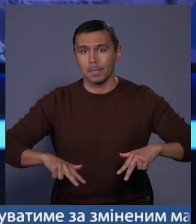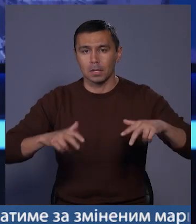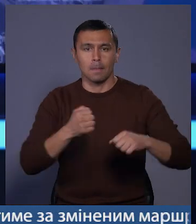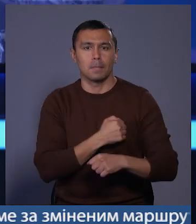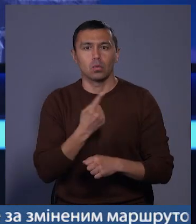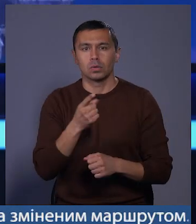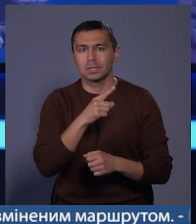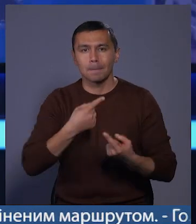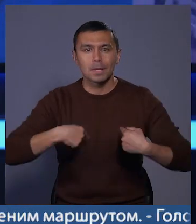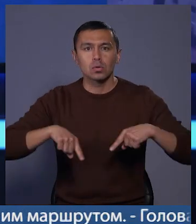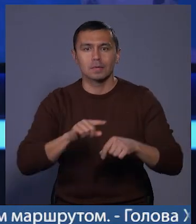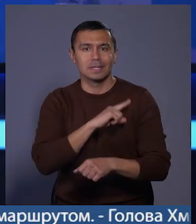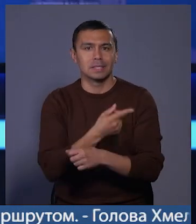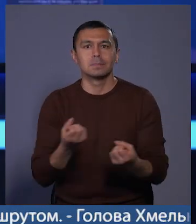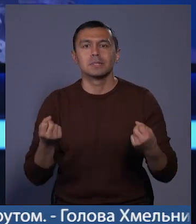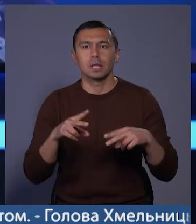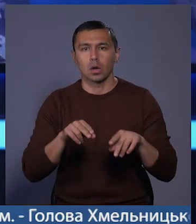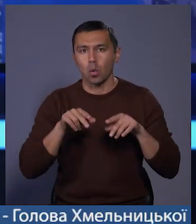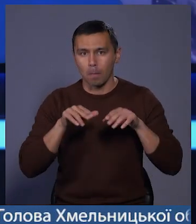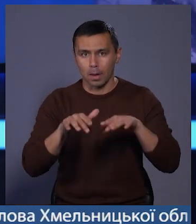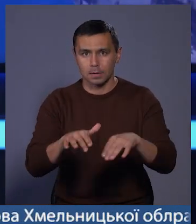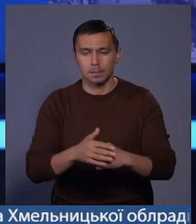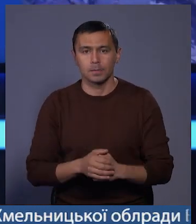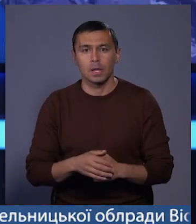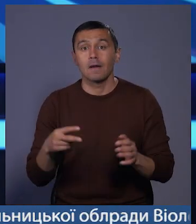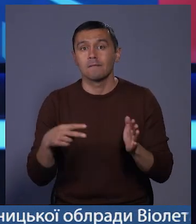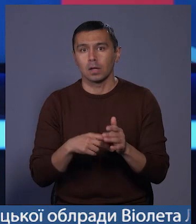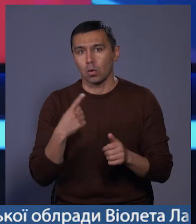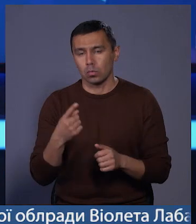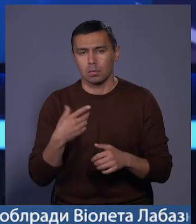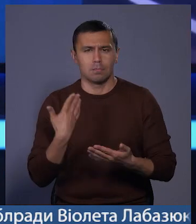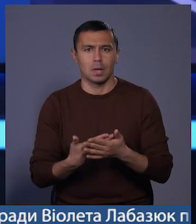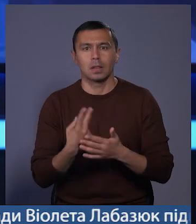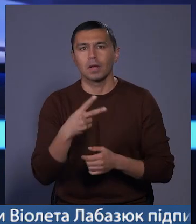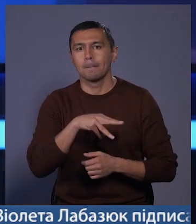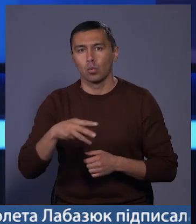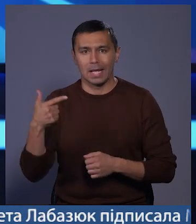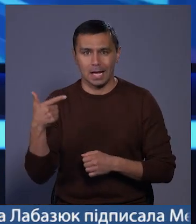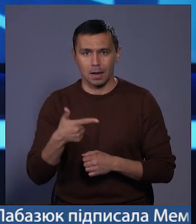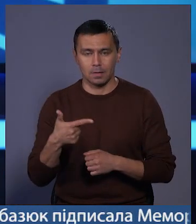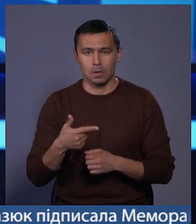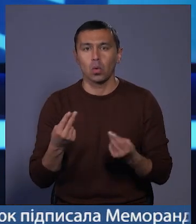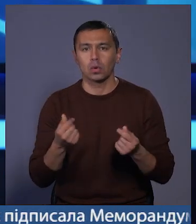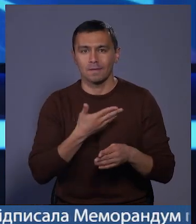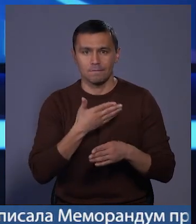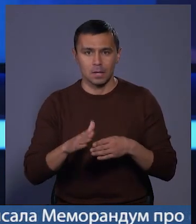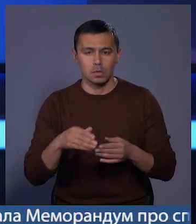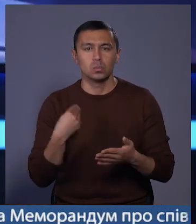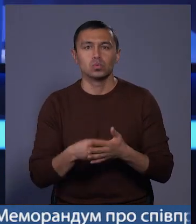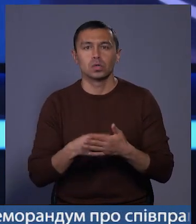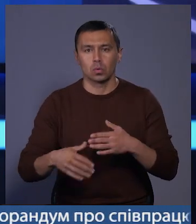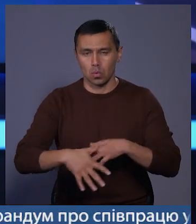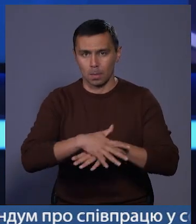бійці одного із підрозділів Сил спеціальних операцій. Вартість обновок майже 2 мільйони гривень. Гроші виділили з